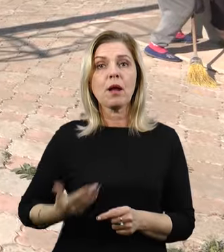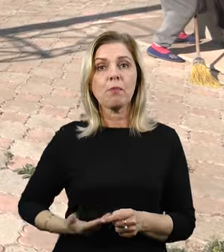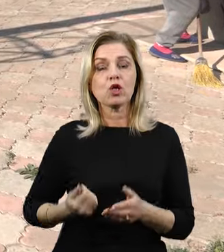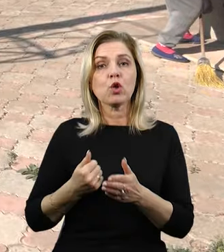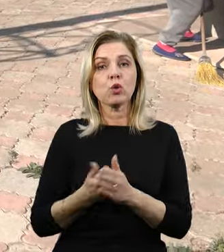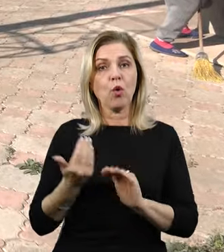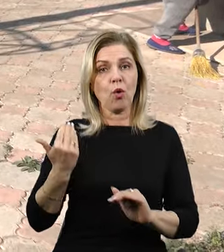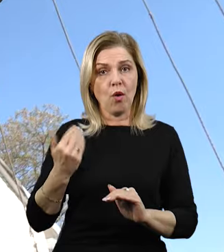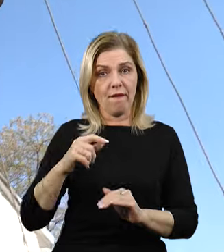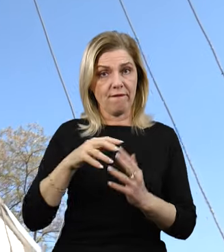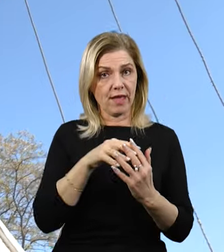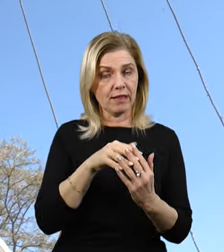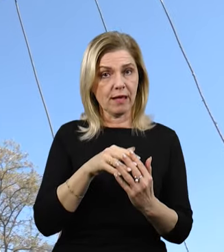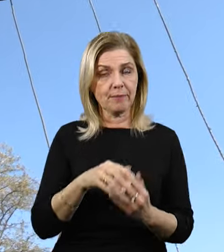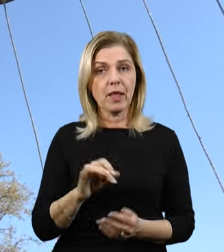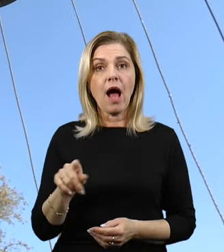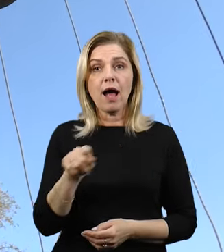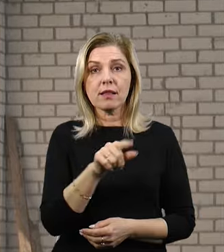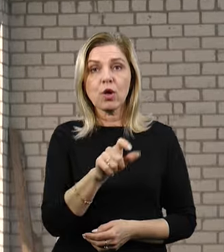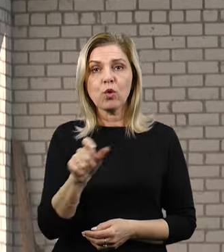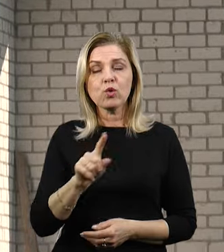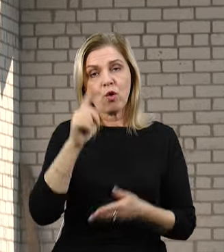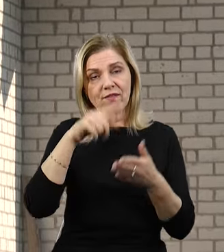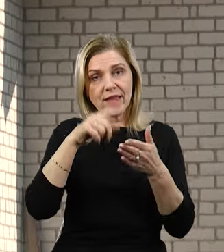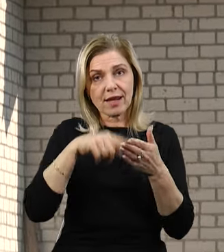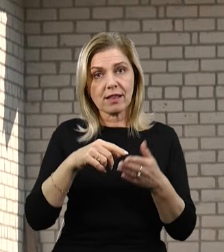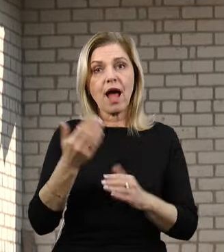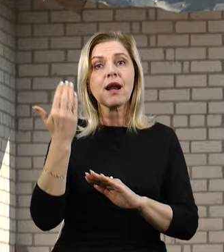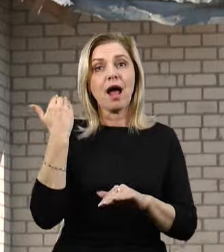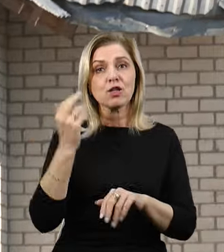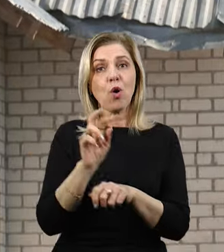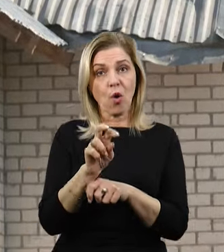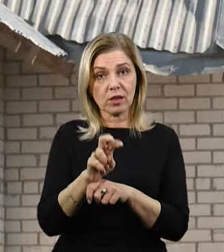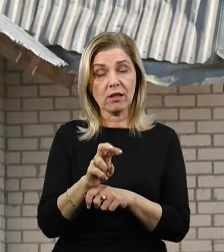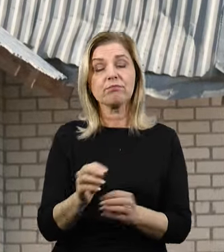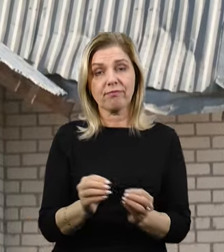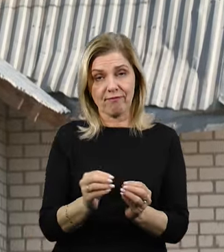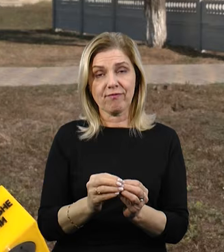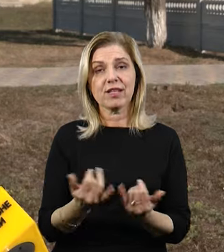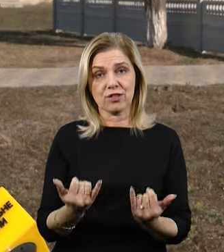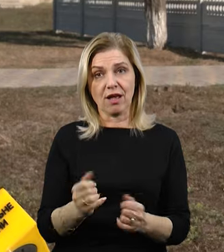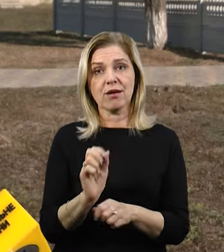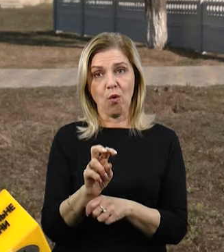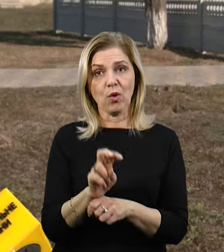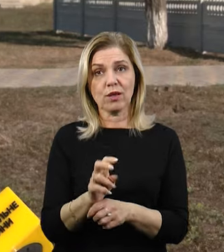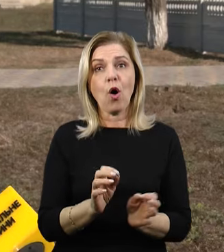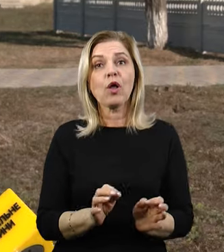війни. І ті, які люди вірили, коли раніше ходили, то вони так і зараз і входять.